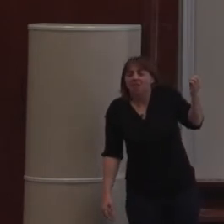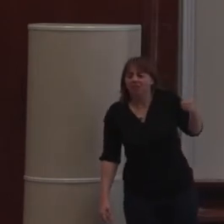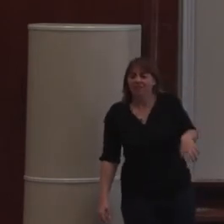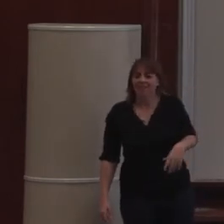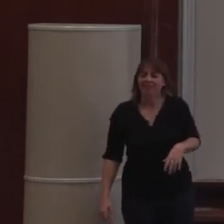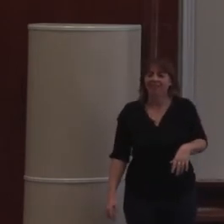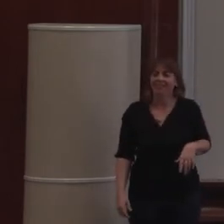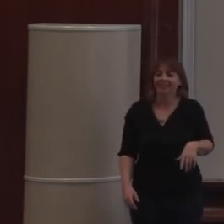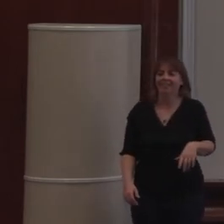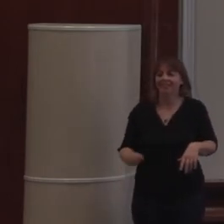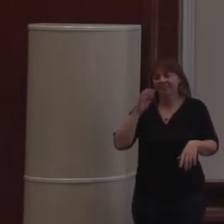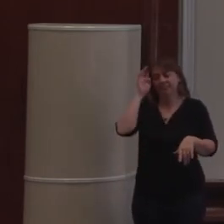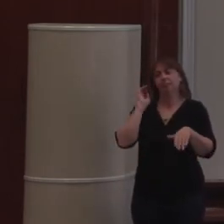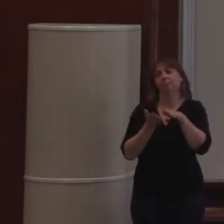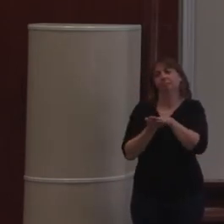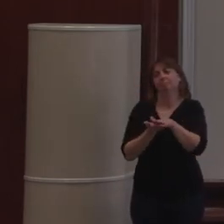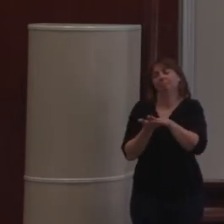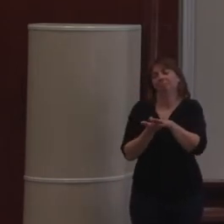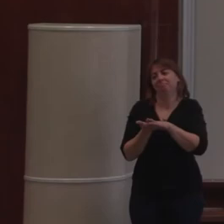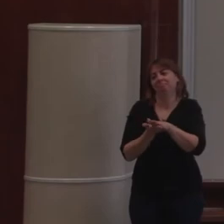Ah oui, ça va, excusez-moi.